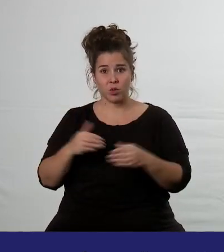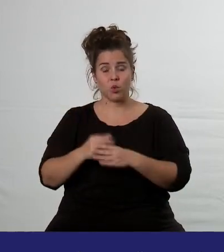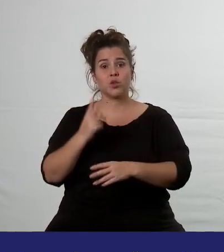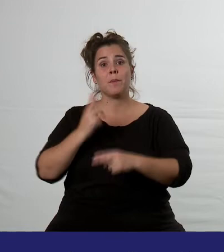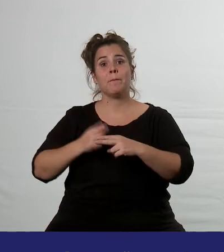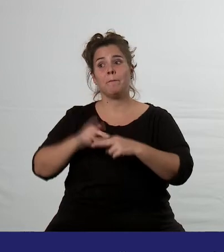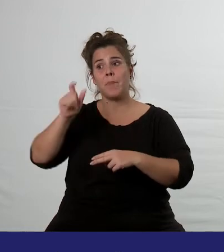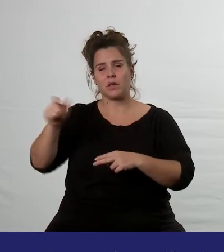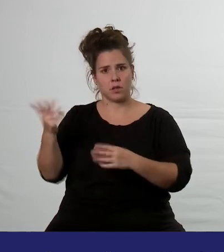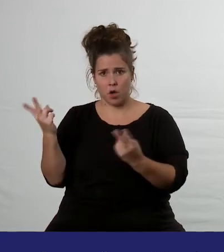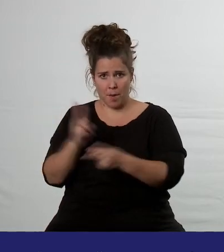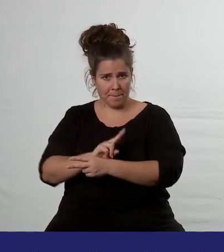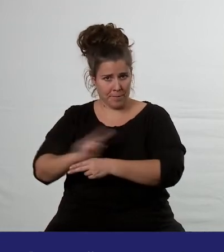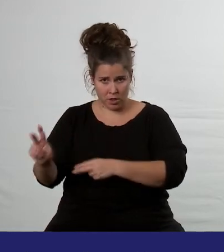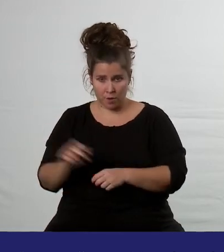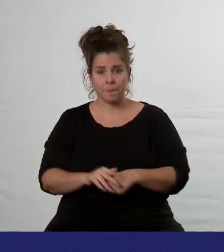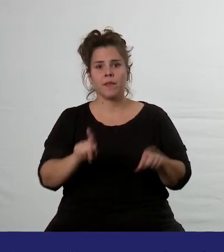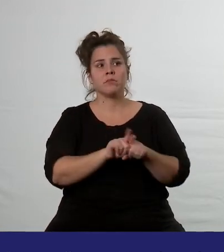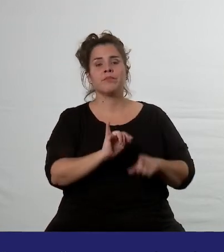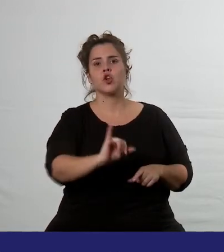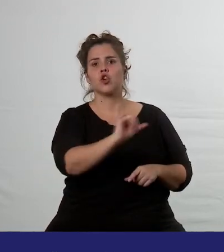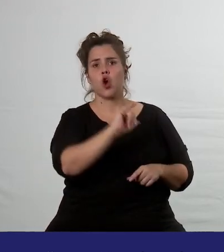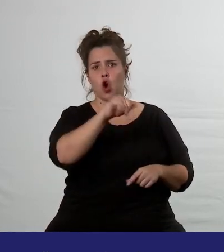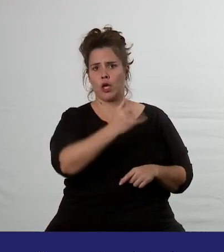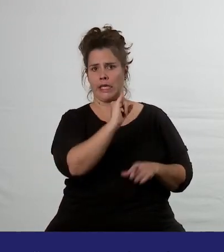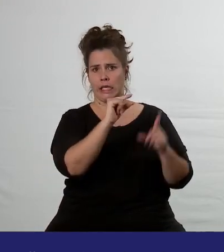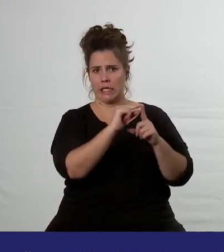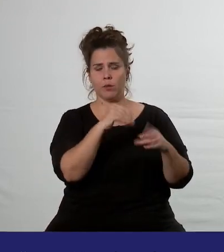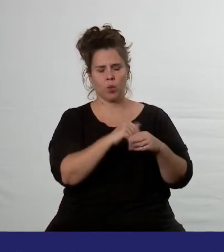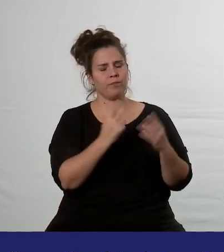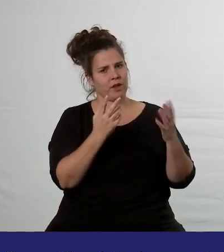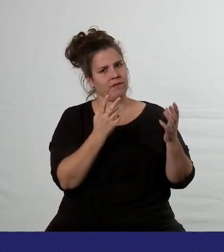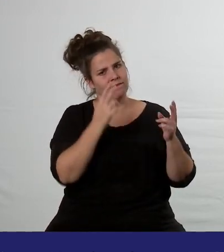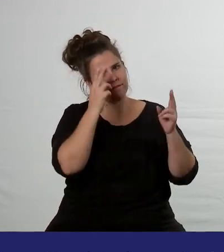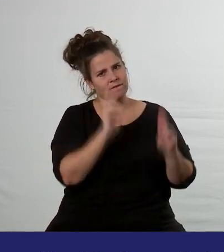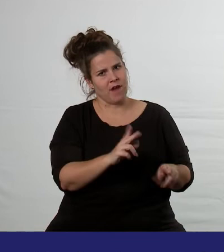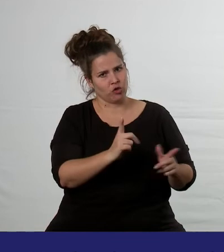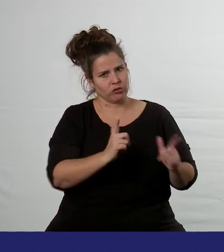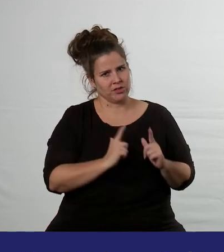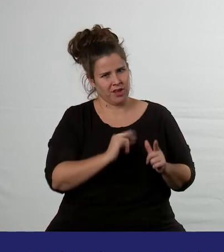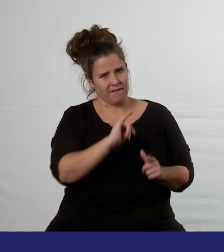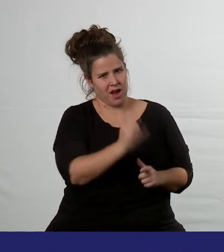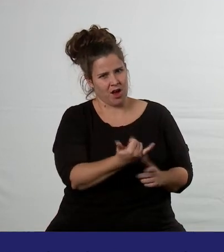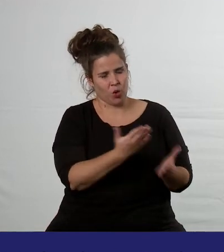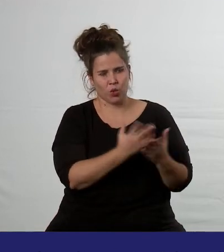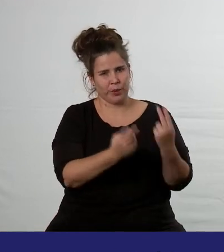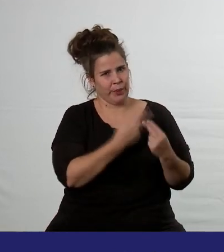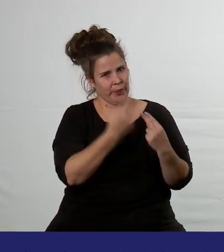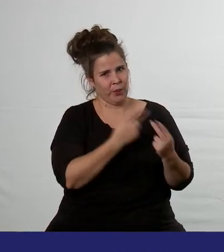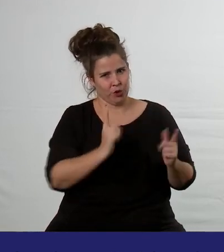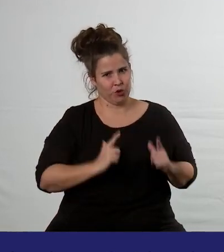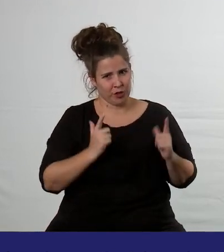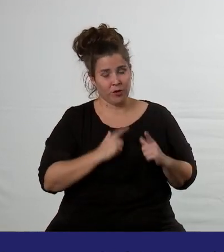nákazy u těch na intenzivních lůžkách je velmi vážný. Vyžadují špičkovou péči ze strany lékařů i sester podporu